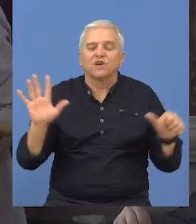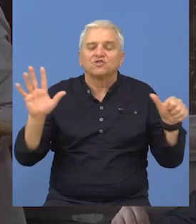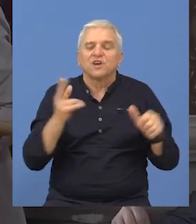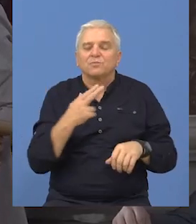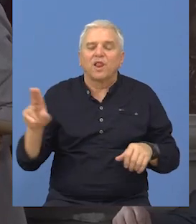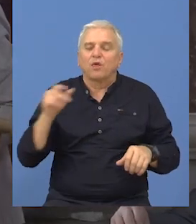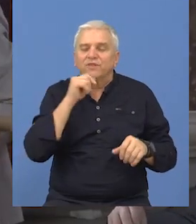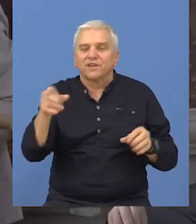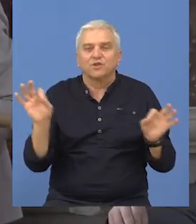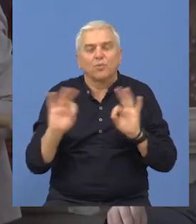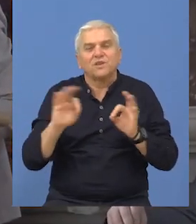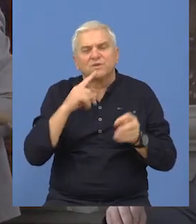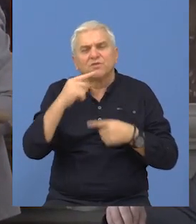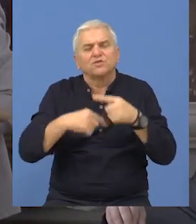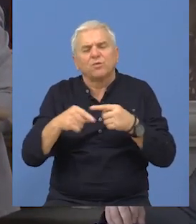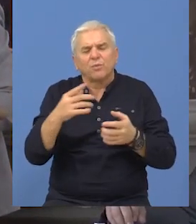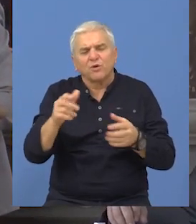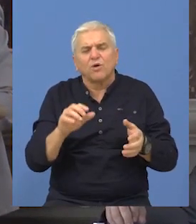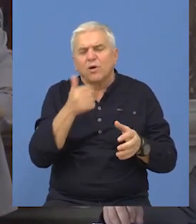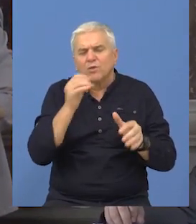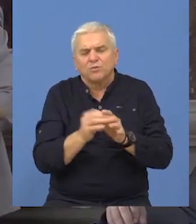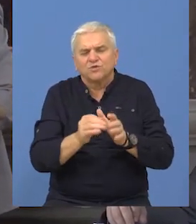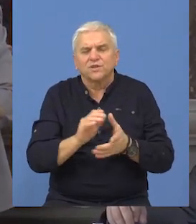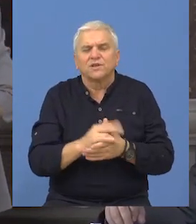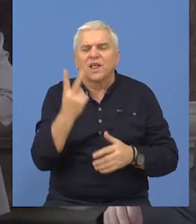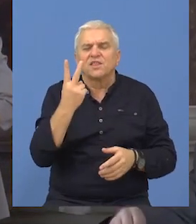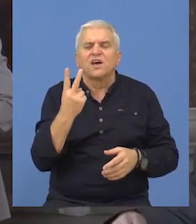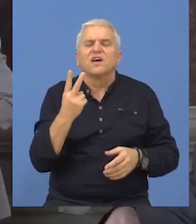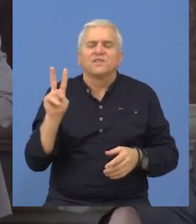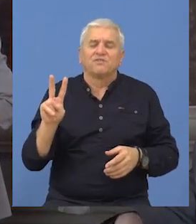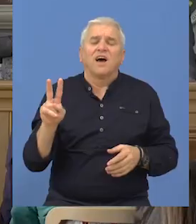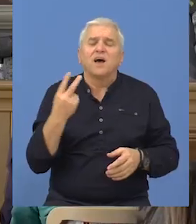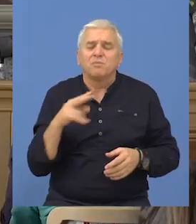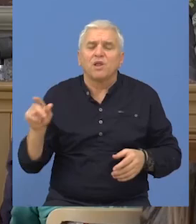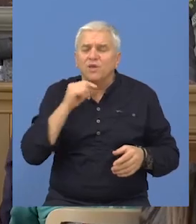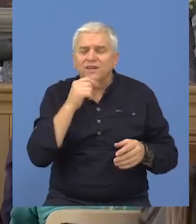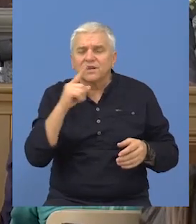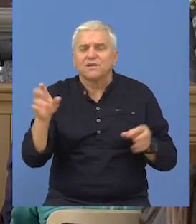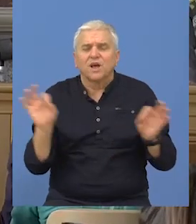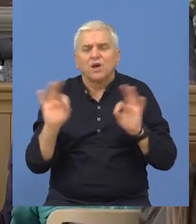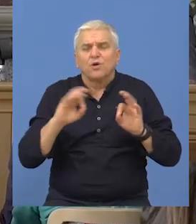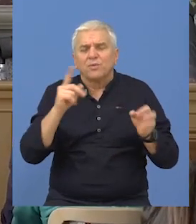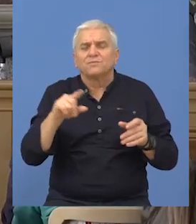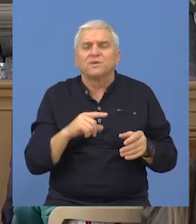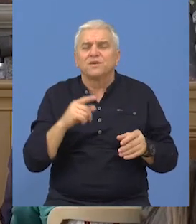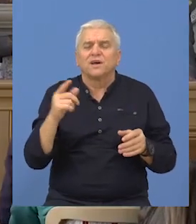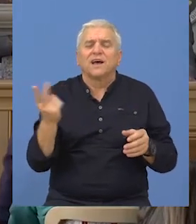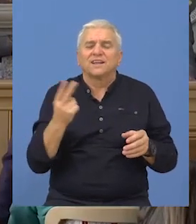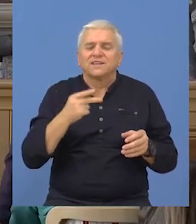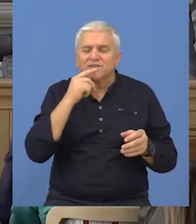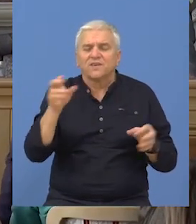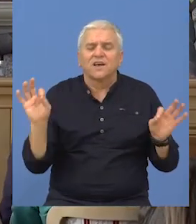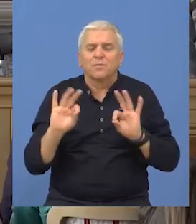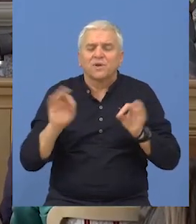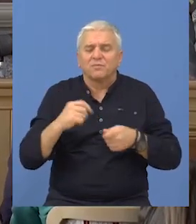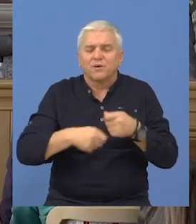obezbedimo dodatnih 6 milijona kako bi sistem nesredano funkcionisano. I 2 milijona činili se direktore ispravite medali je